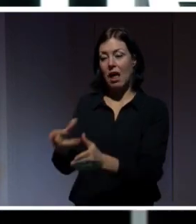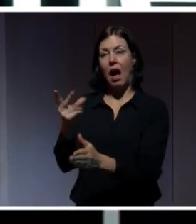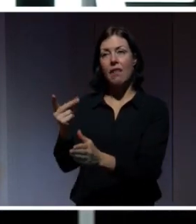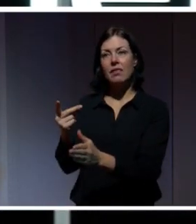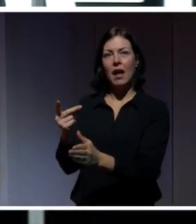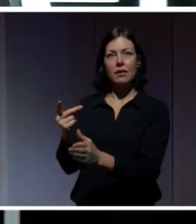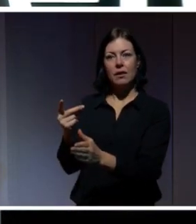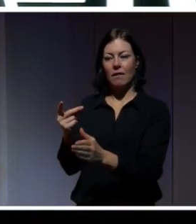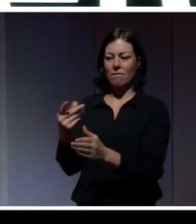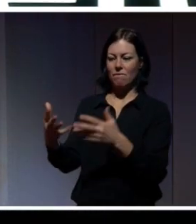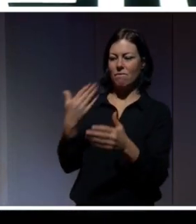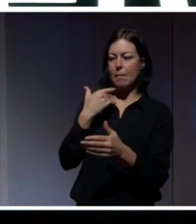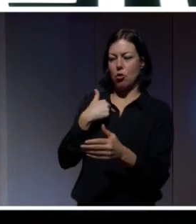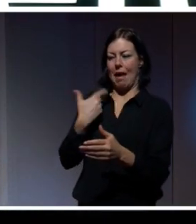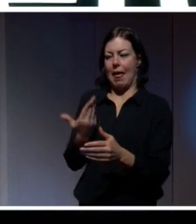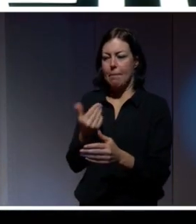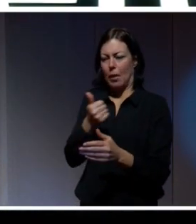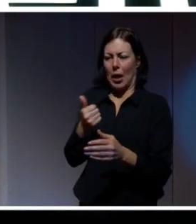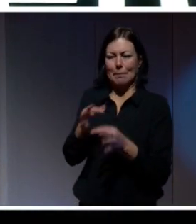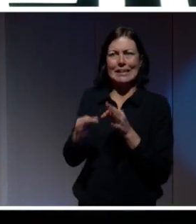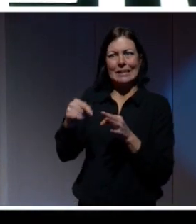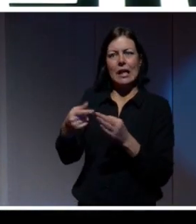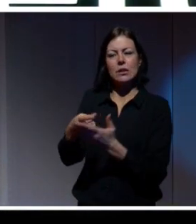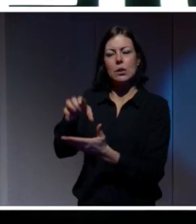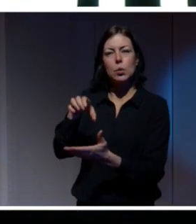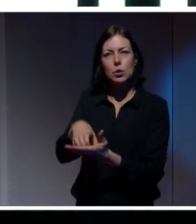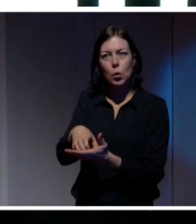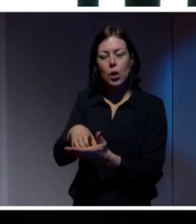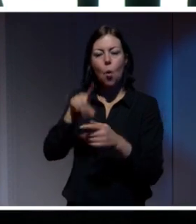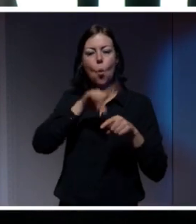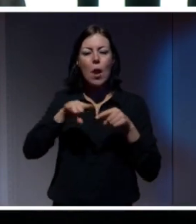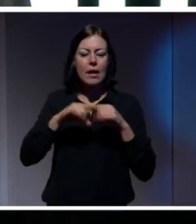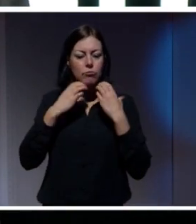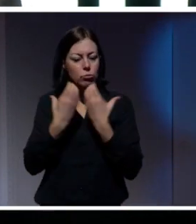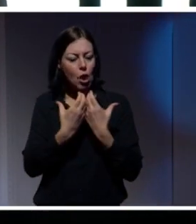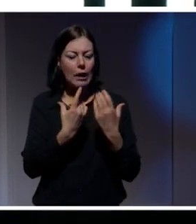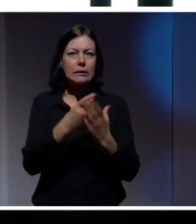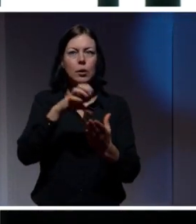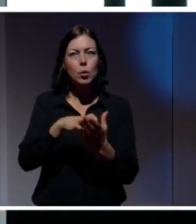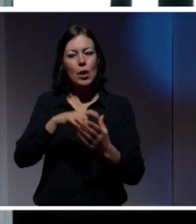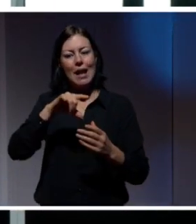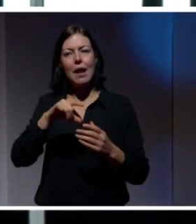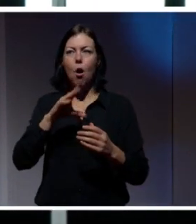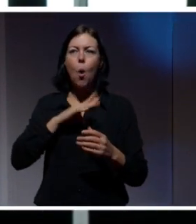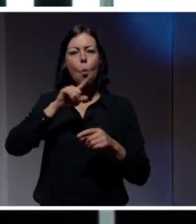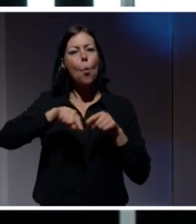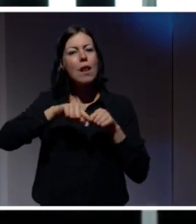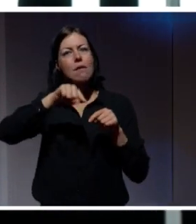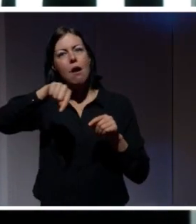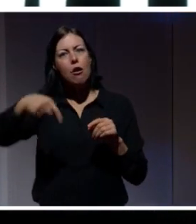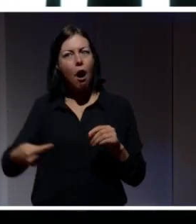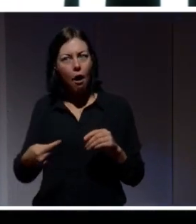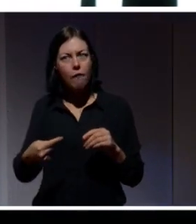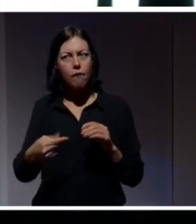också kan variera det. Olika sociala situationer ställer olika krav på mig och jag agerar ganska olika i olika